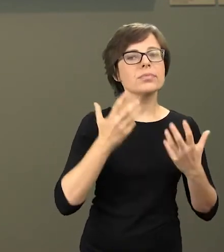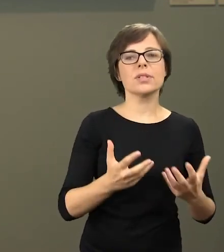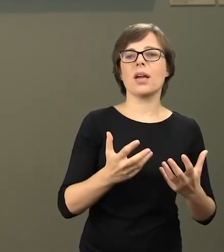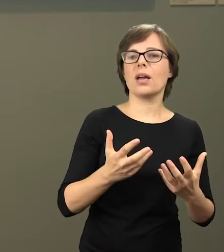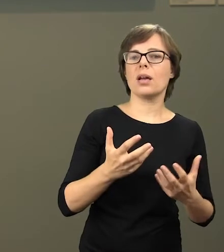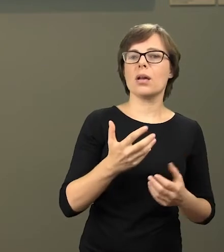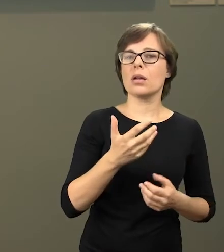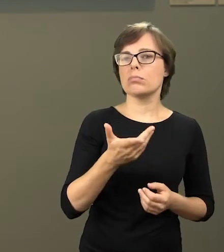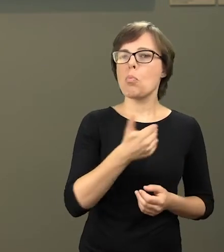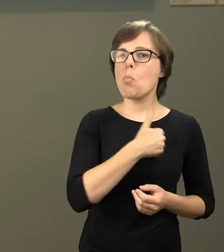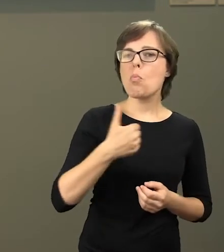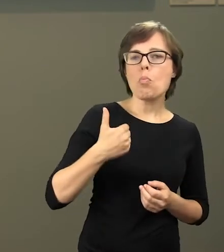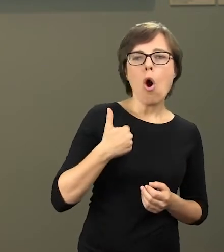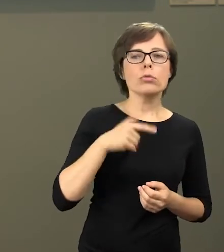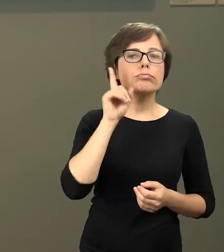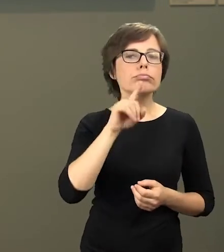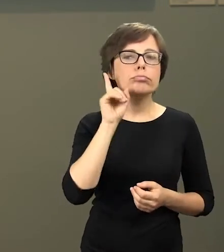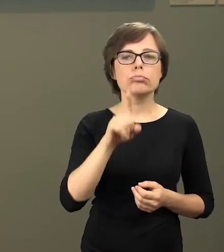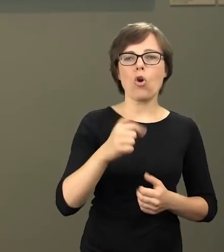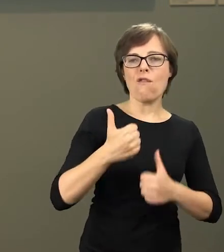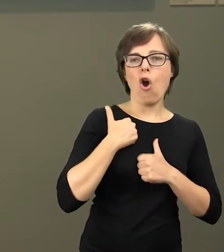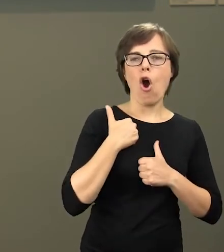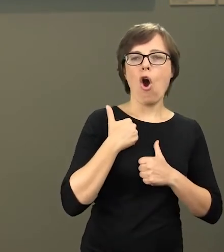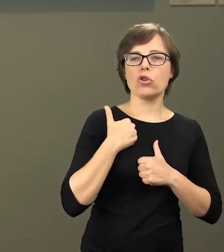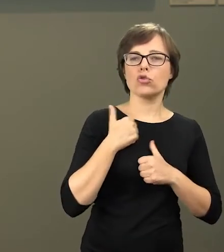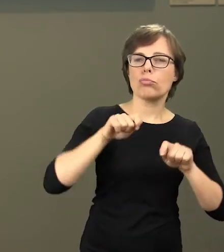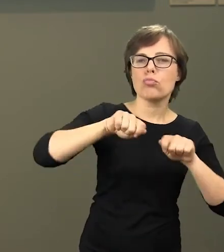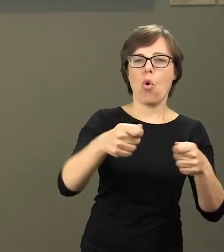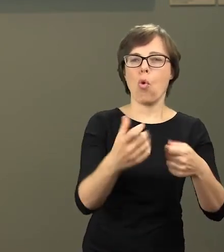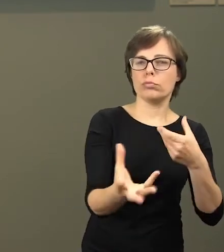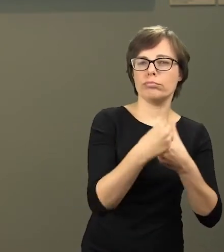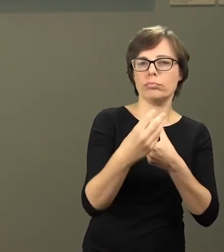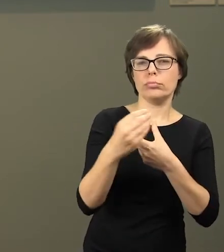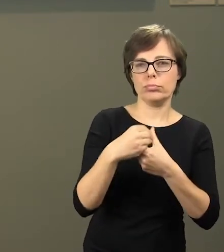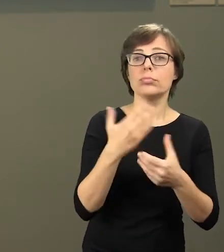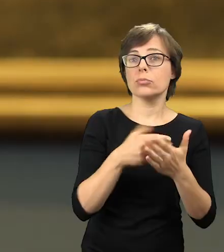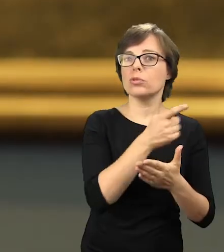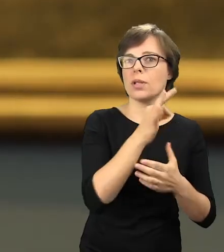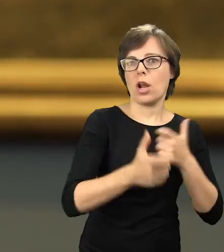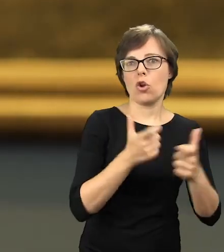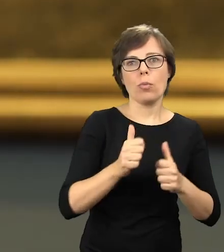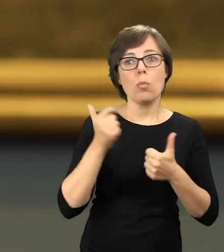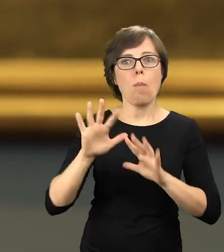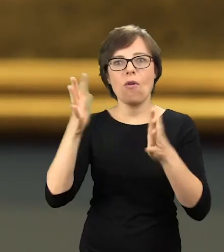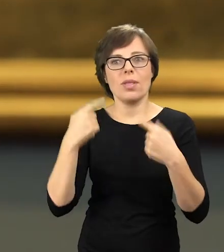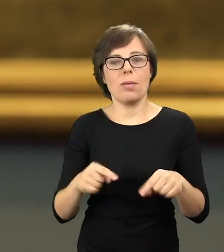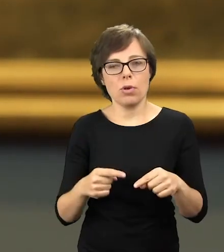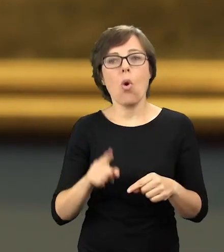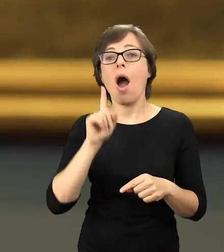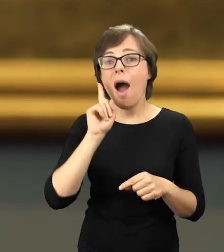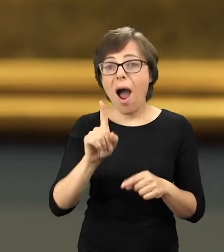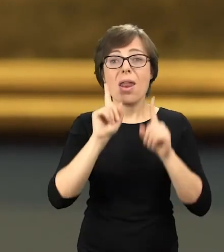wojska Polaków, aby przeciwdziałać właśnie wybuchowi powstania, ale paradoksalnie